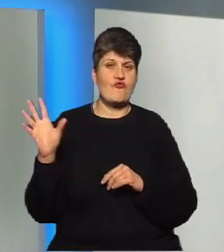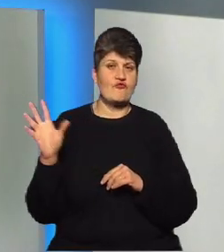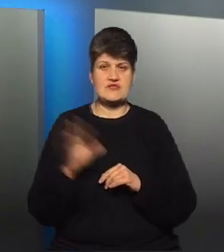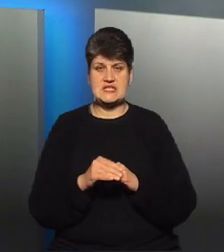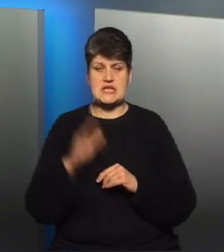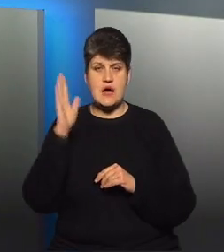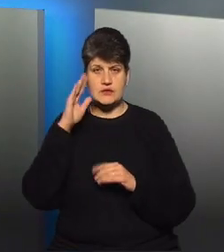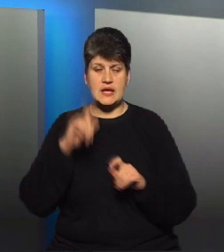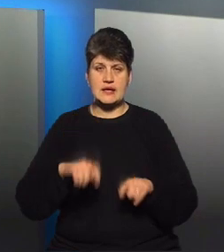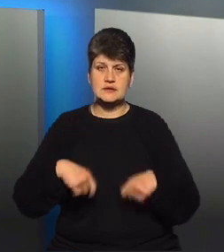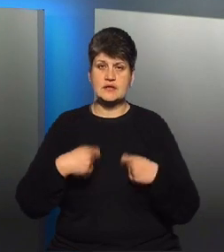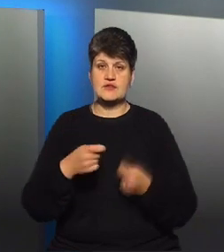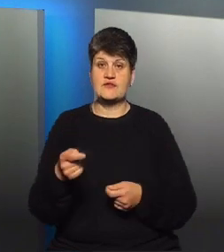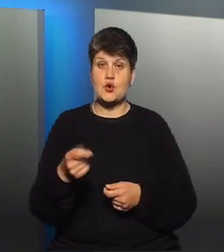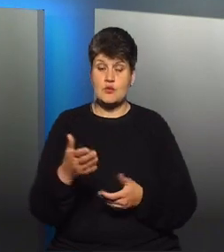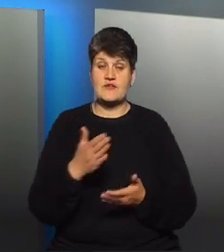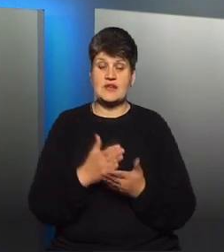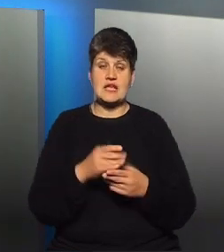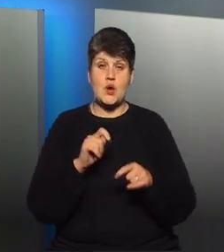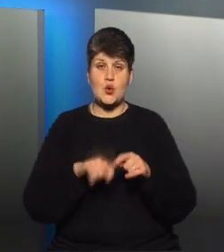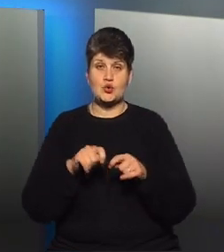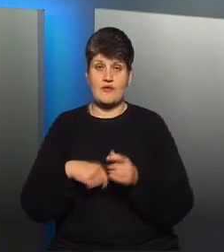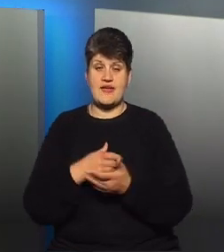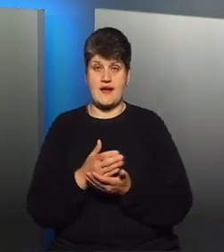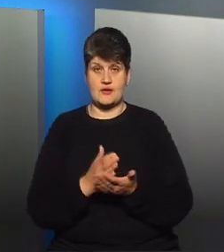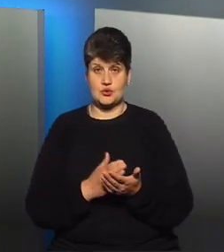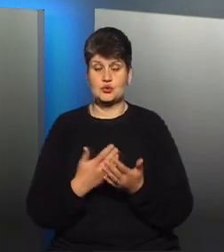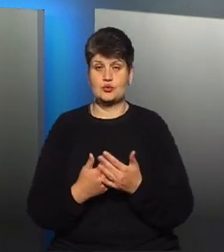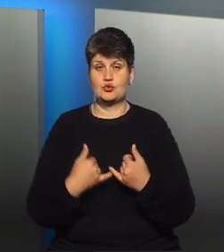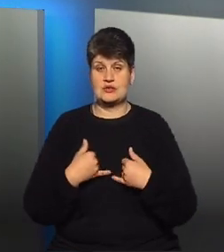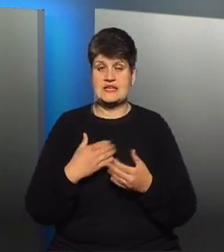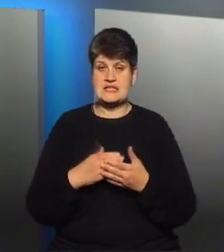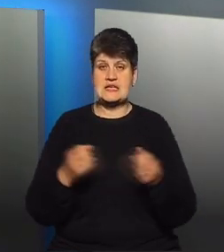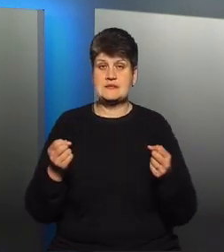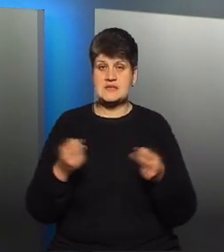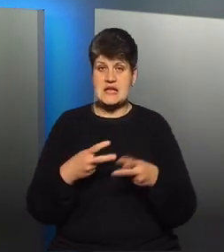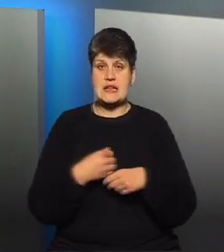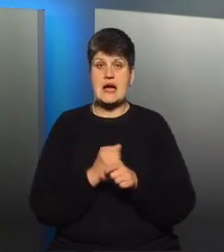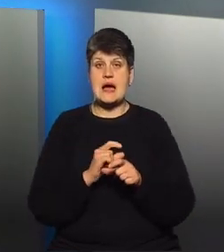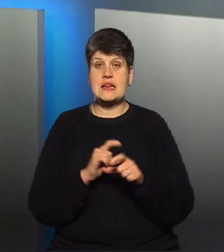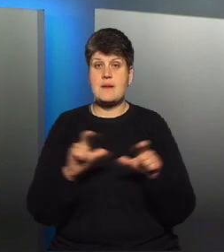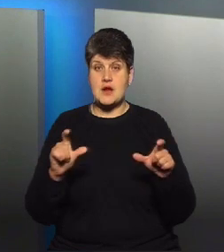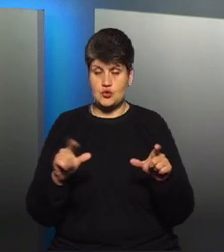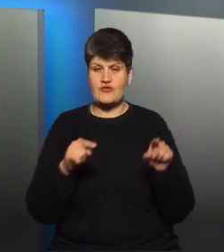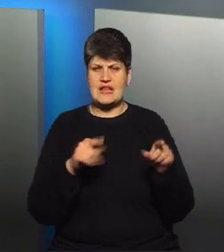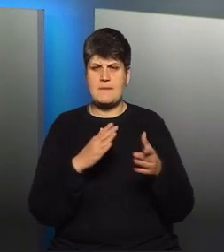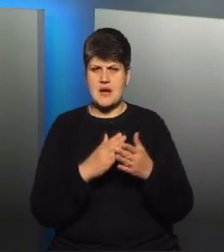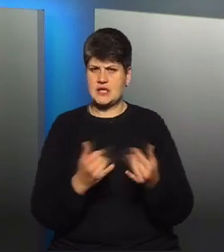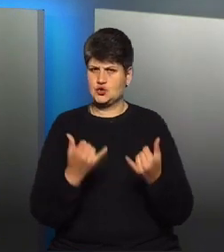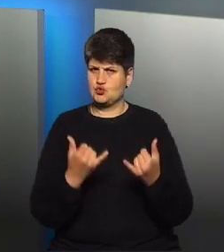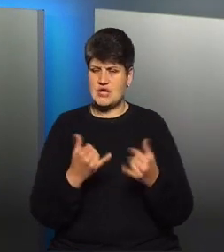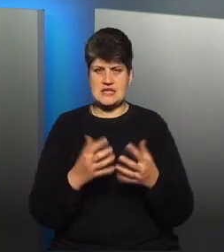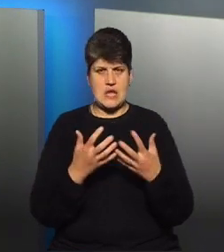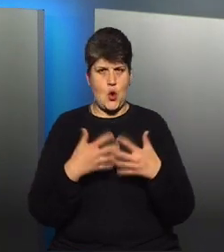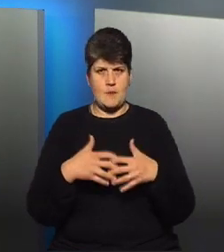в місто Тернопіль, вона є контрольованою якостю. Тобто, в нас є спеціально кредитована лабораторія, вона має досить сучасне обладнання, вона веде постійний